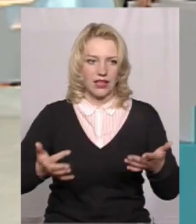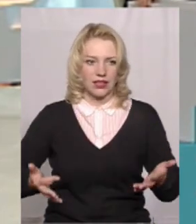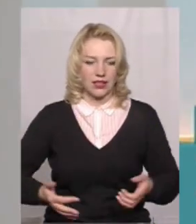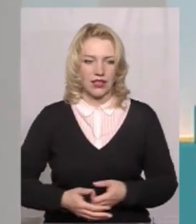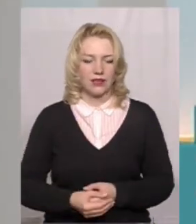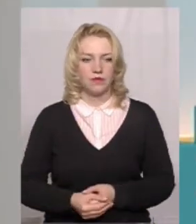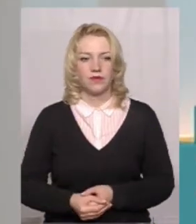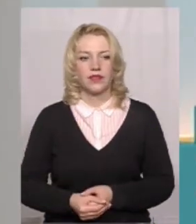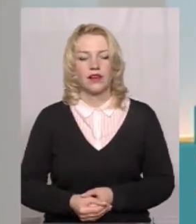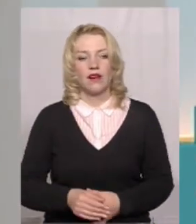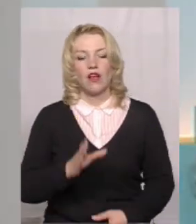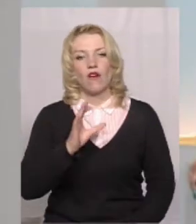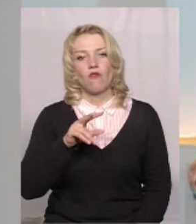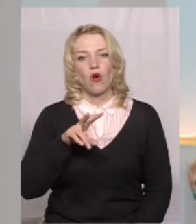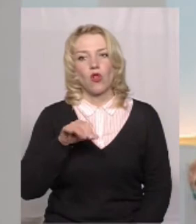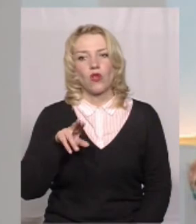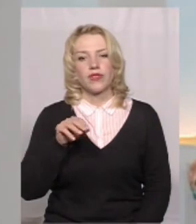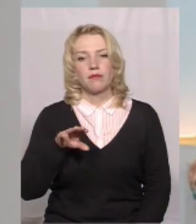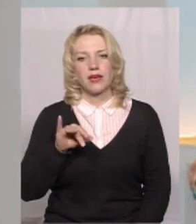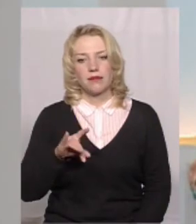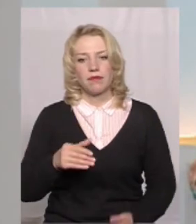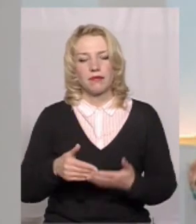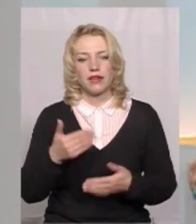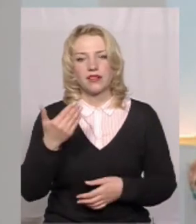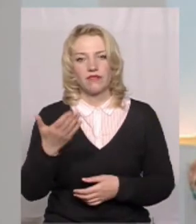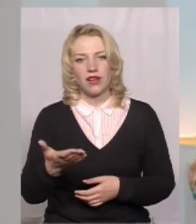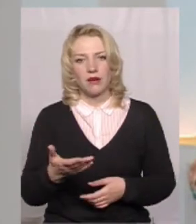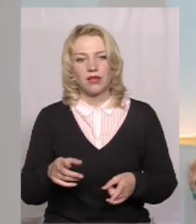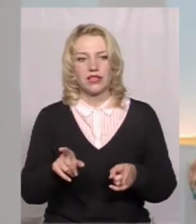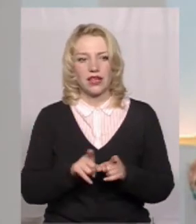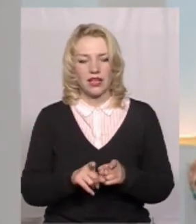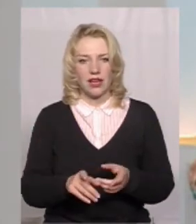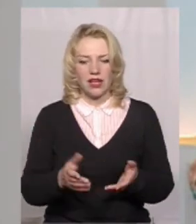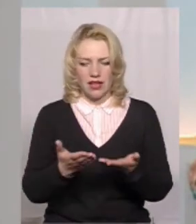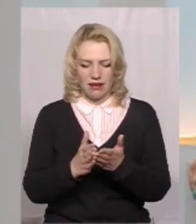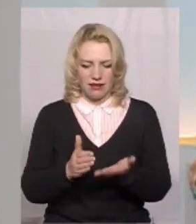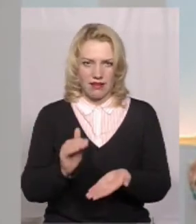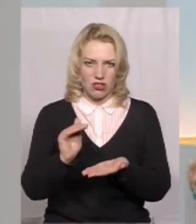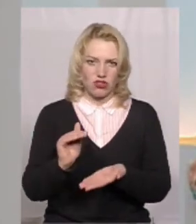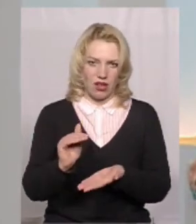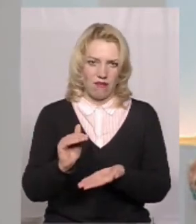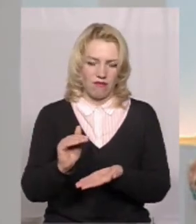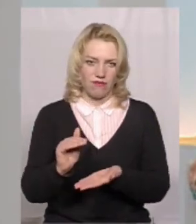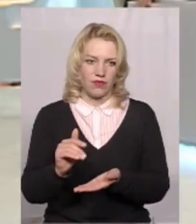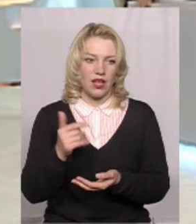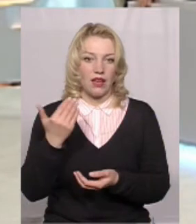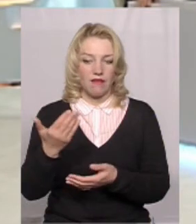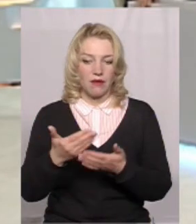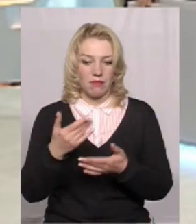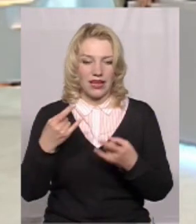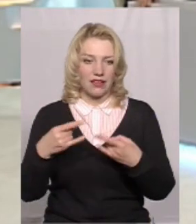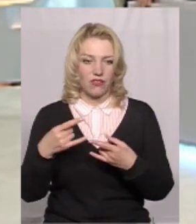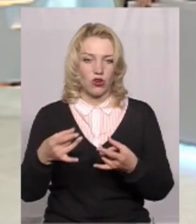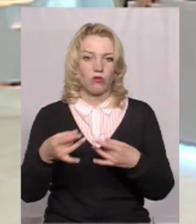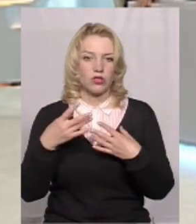Пане Володимире, от у вас перед вами така велика книжка. Ви мені перед ефіром говорили,